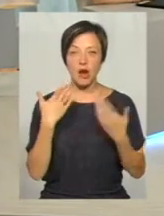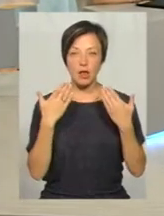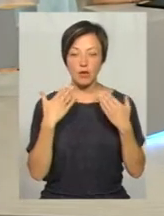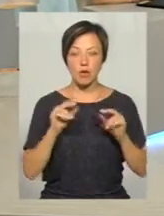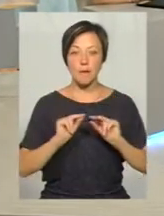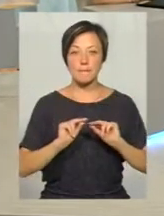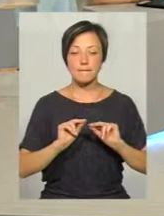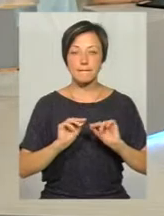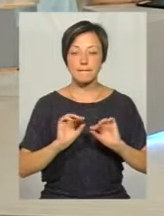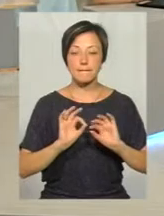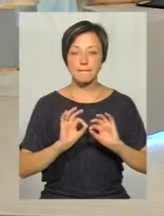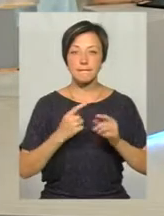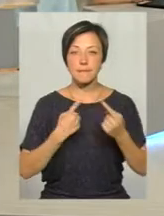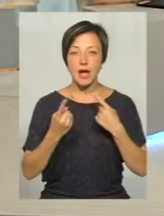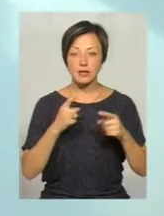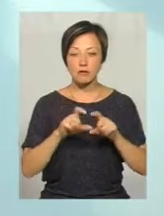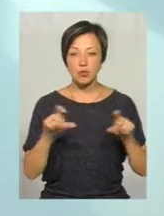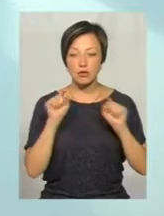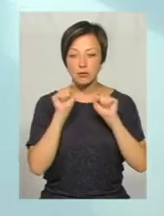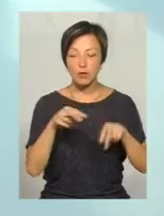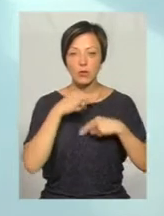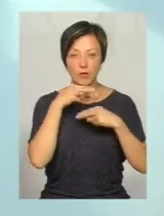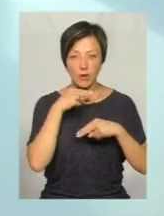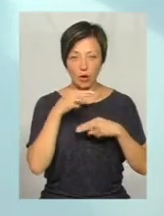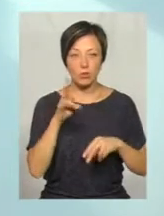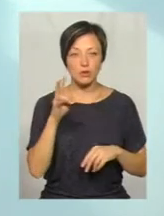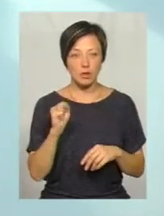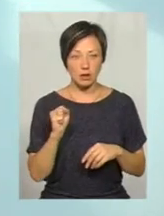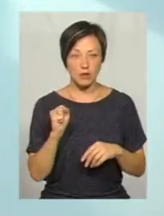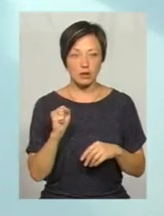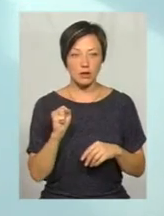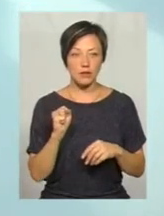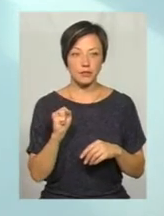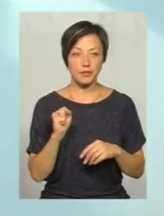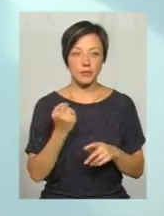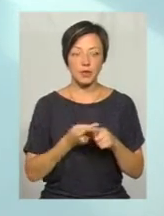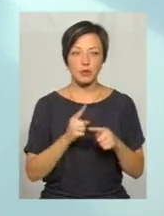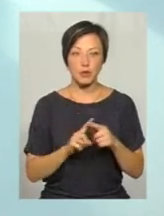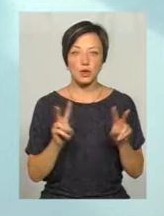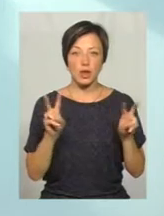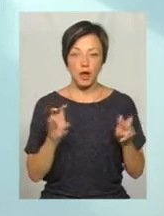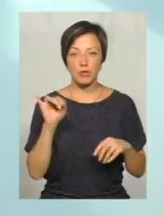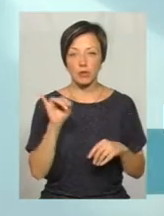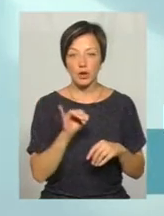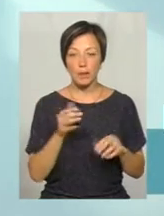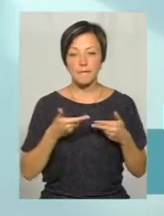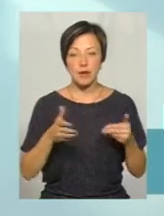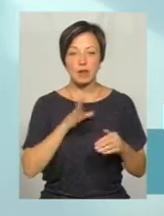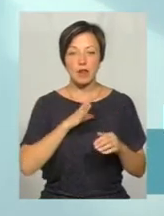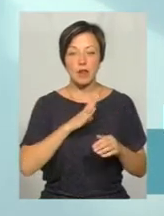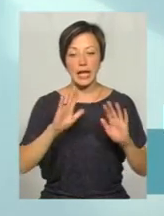школах, де однозначно звертають увагу на цю тему. Ми були